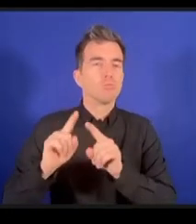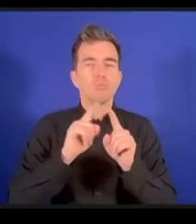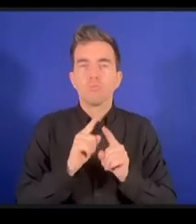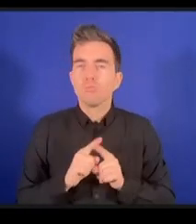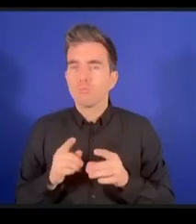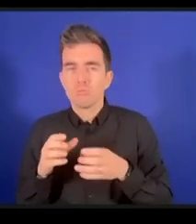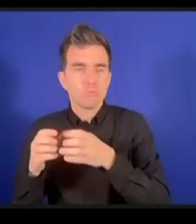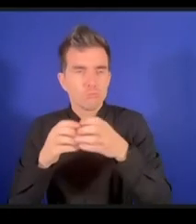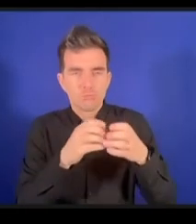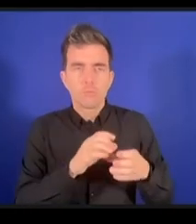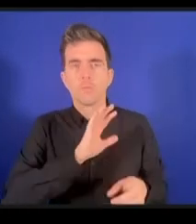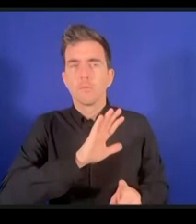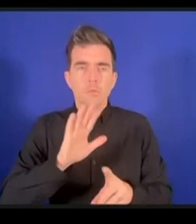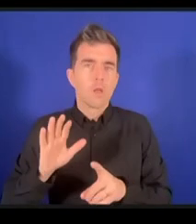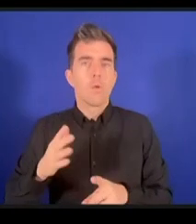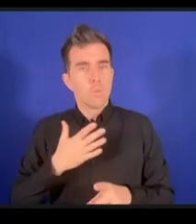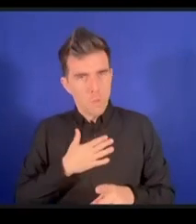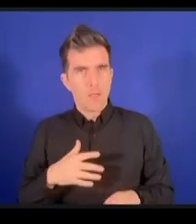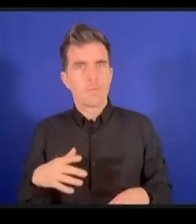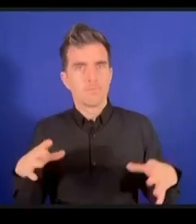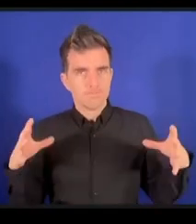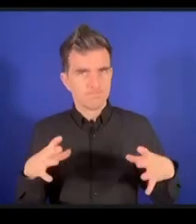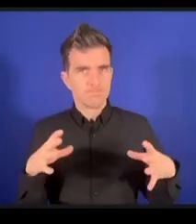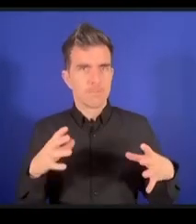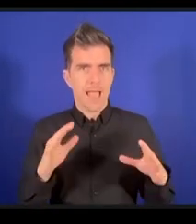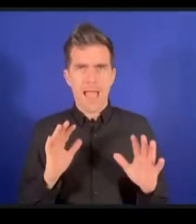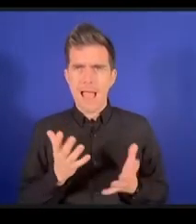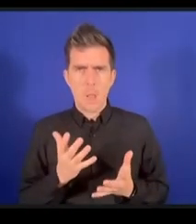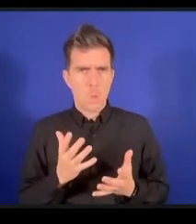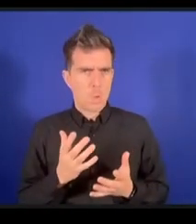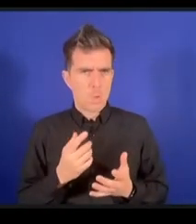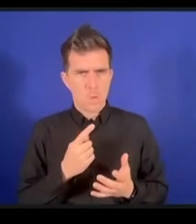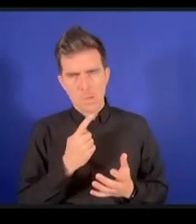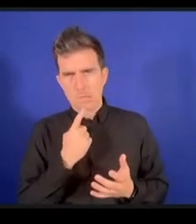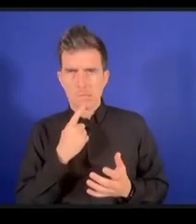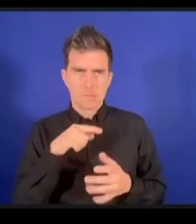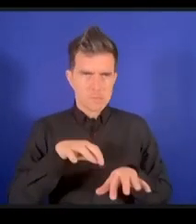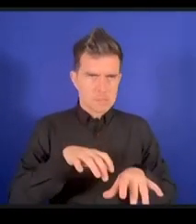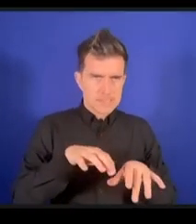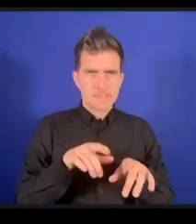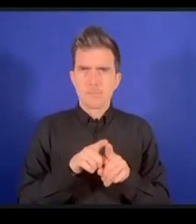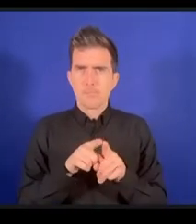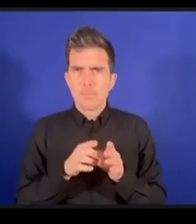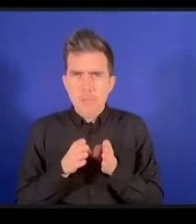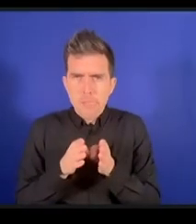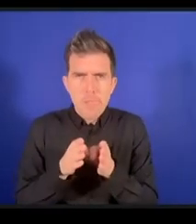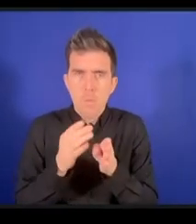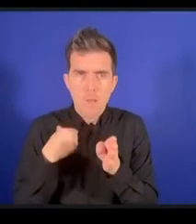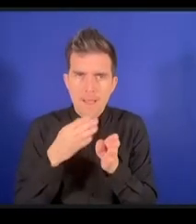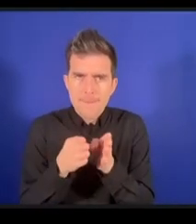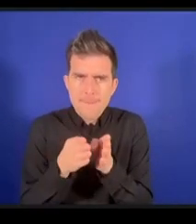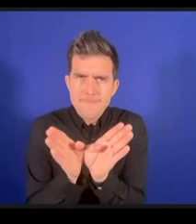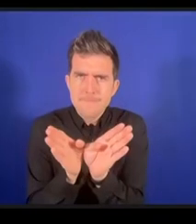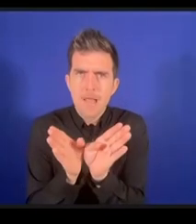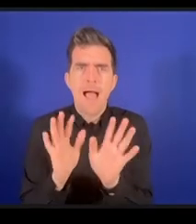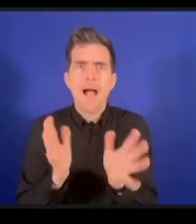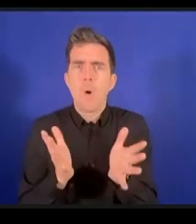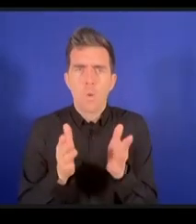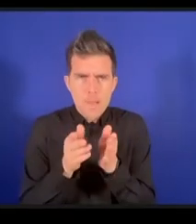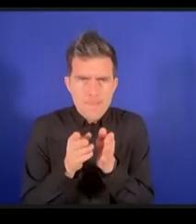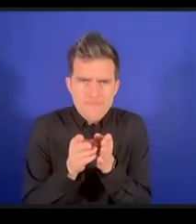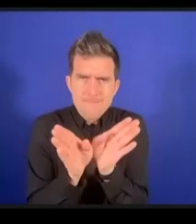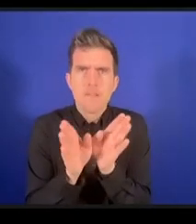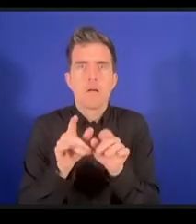faut il faut qu'il y ait des êtres humains des personnes qui sont impactées par ces technologies qui